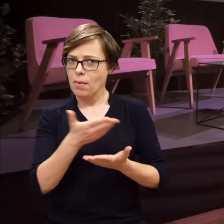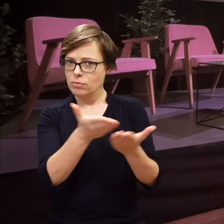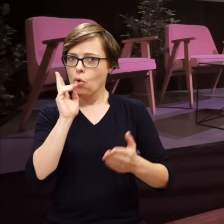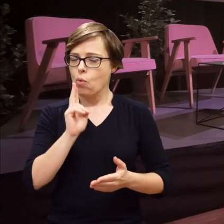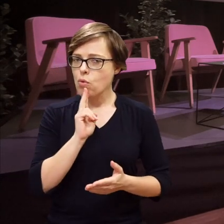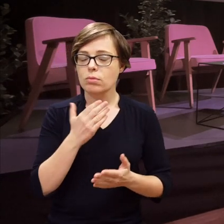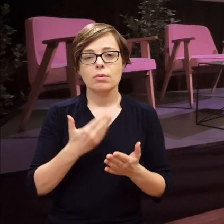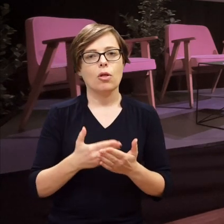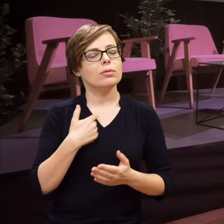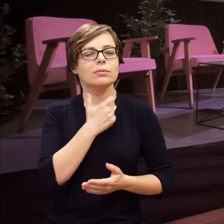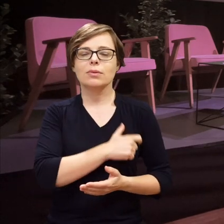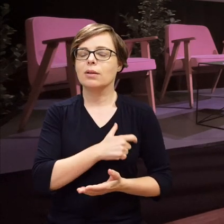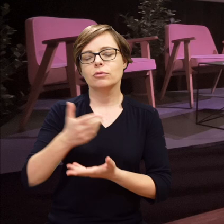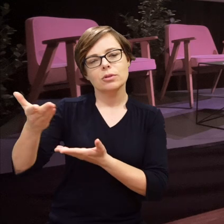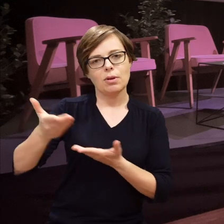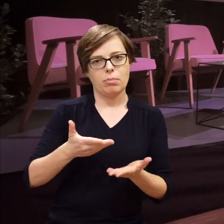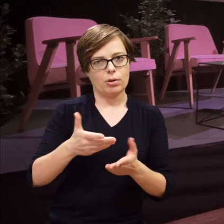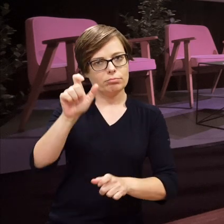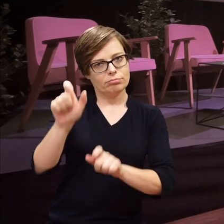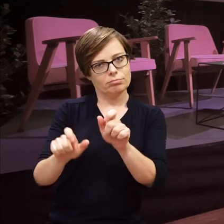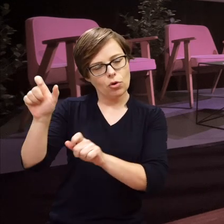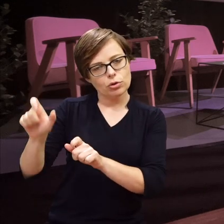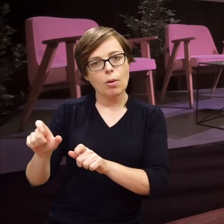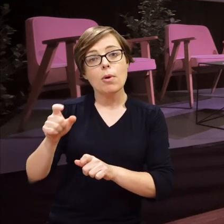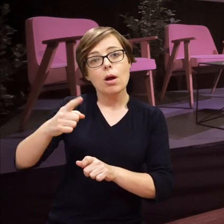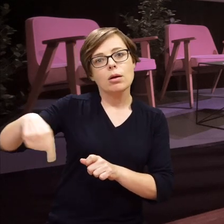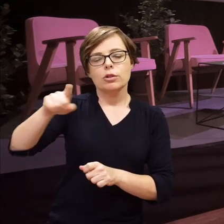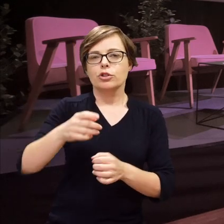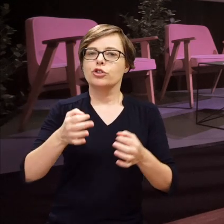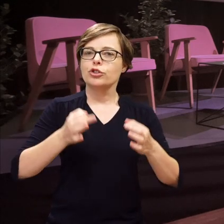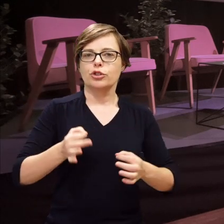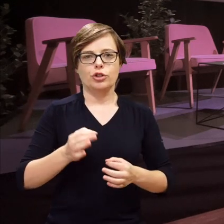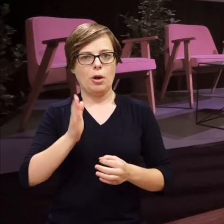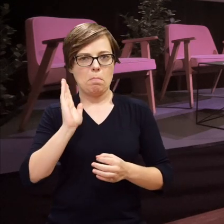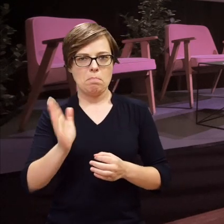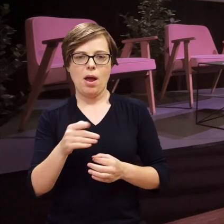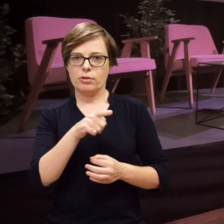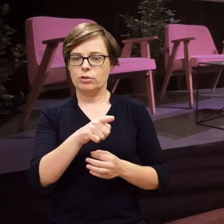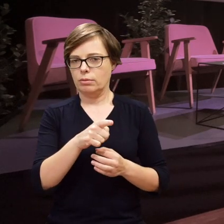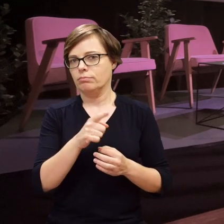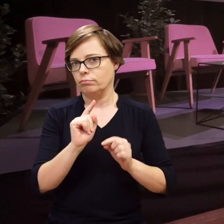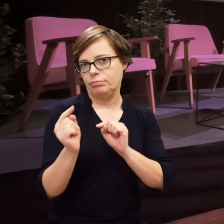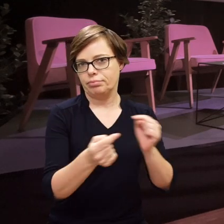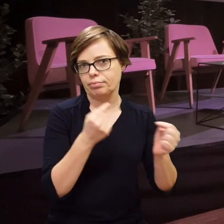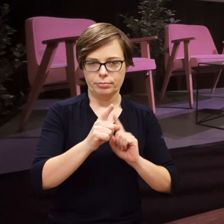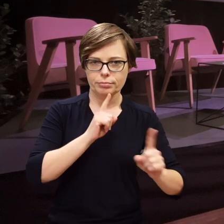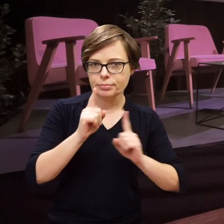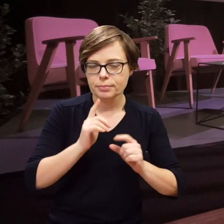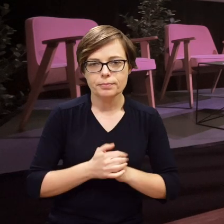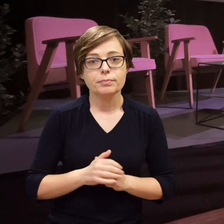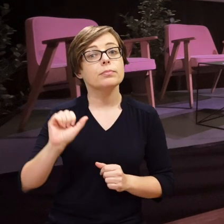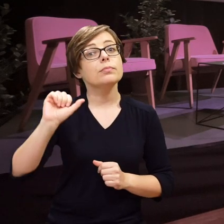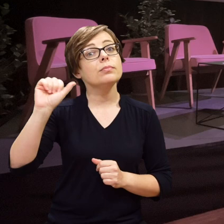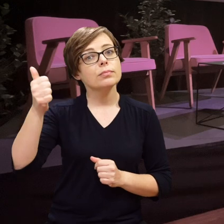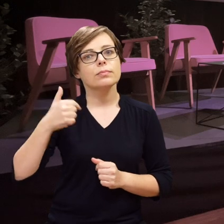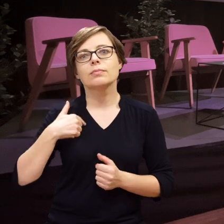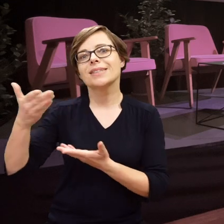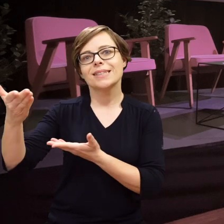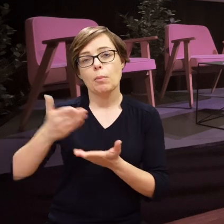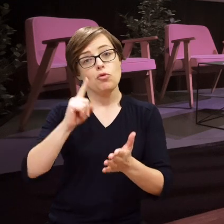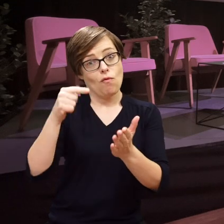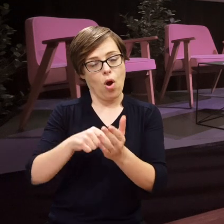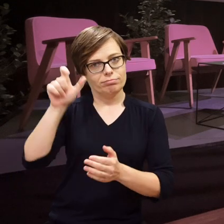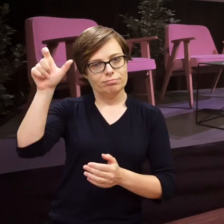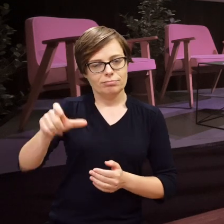Więc serdecznie zapraszam osoby, które będą dzisiaj sprawcami tego wydarzenia i najpierw zapraszam